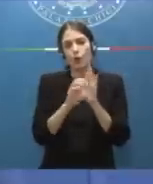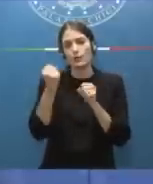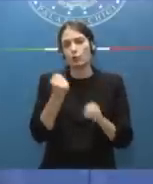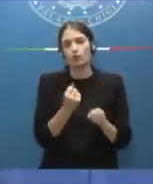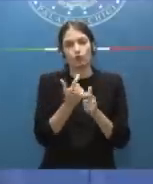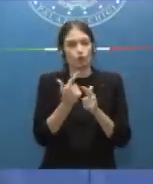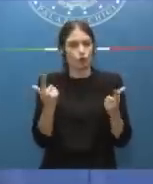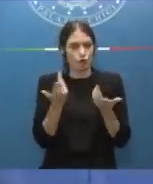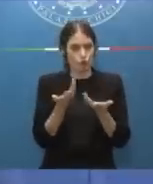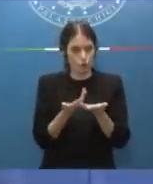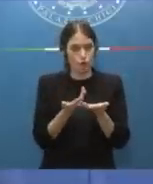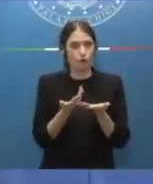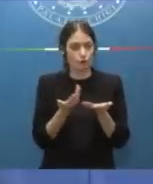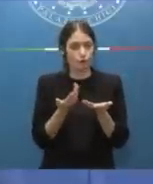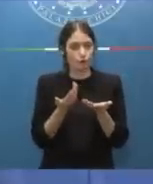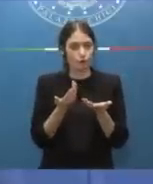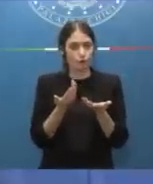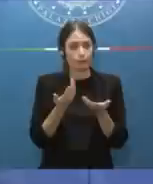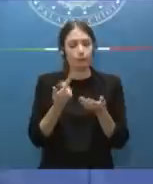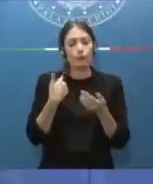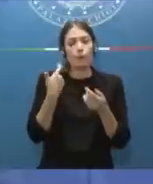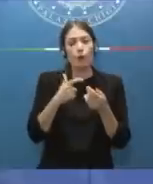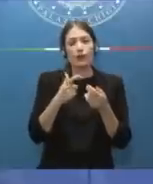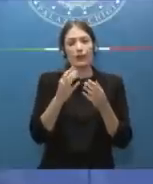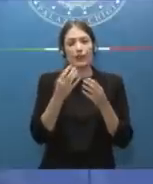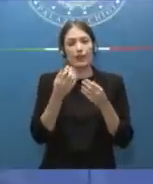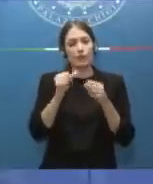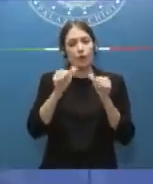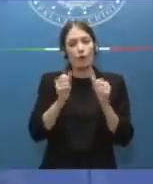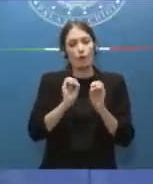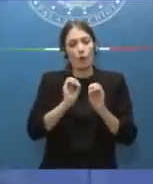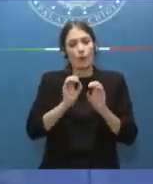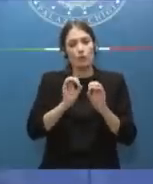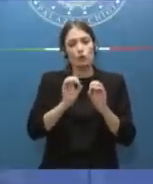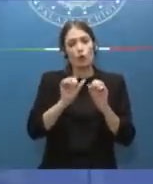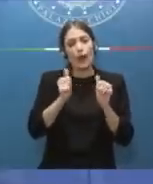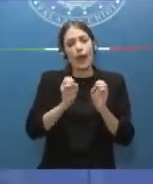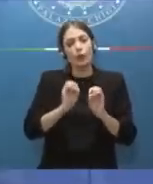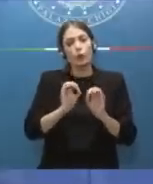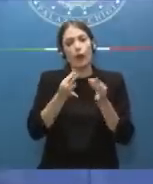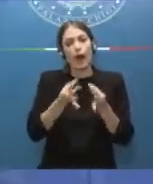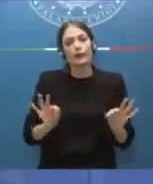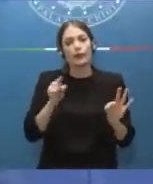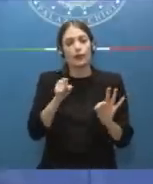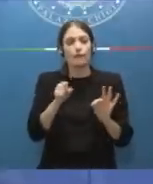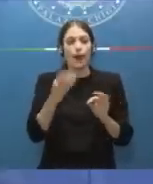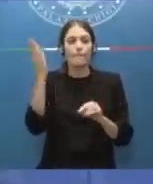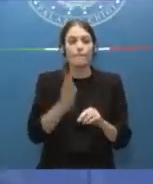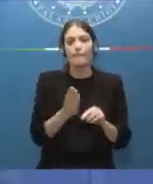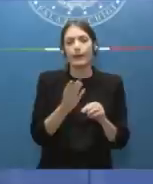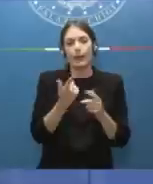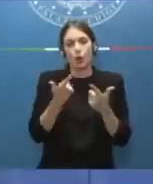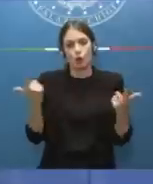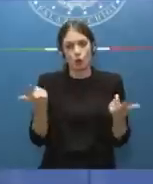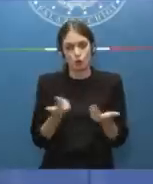nell'attuale formulazione il principio della funzione rieducativa della pena. E quindi la Corte Costituzionale, tempo fa,